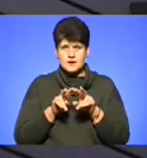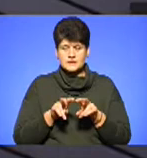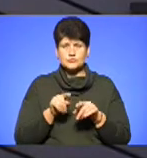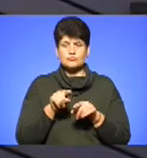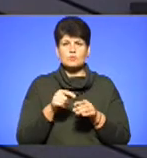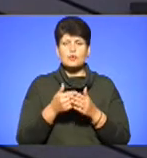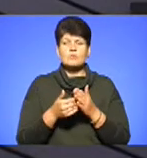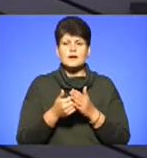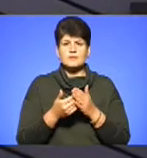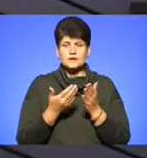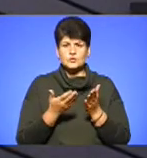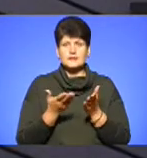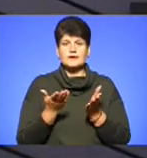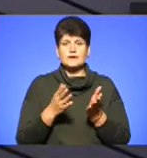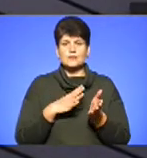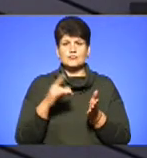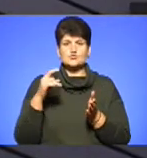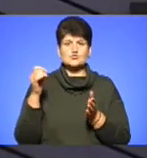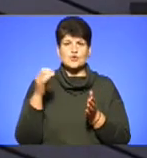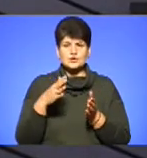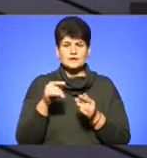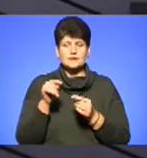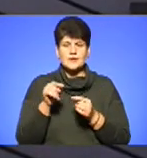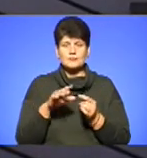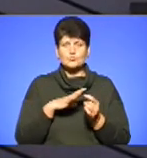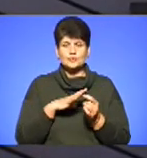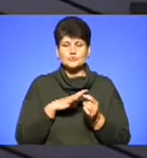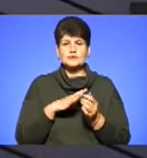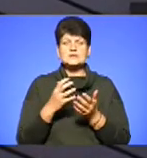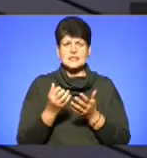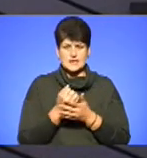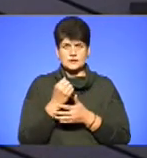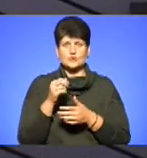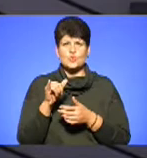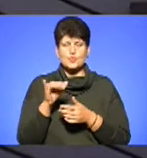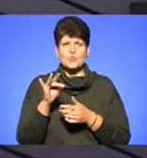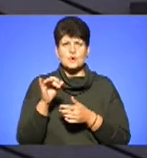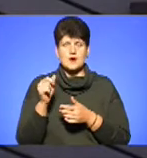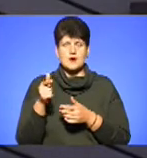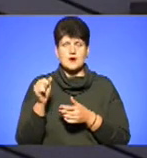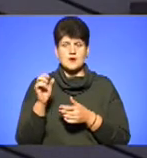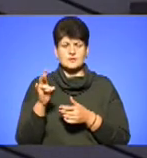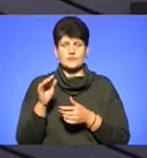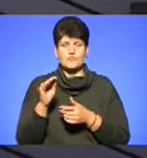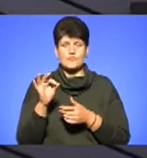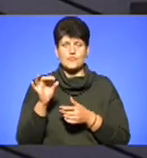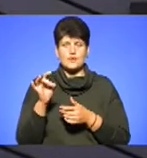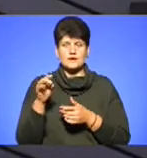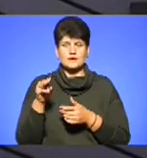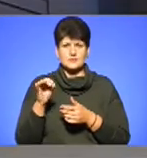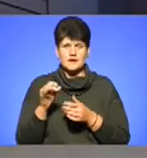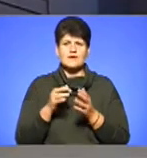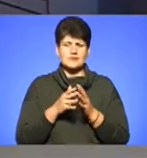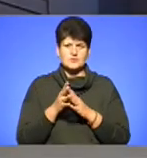тому, де зразок був в соняшнику, там було найдено препарат ураган-форте. Ну, сам ураган, а діючу